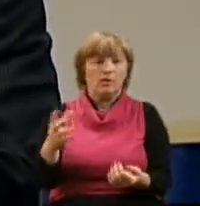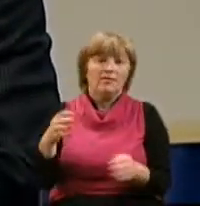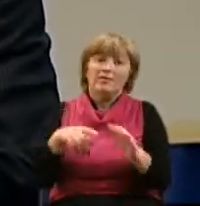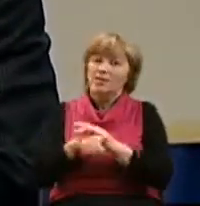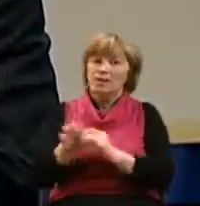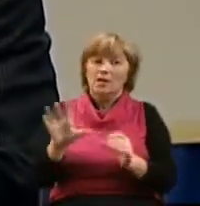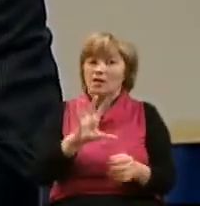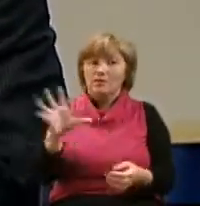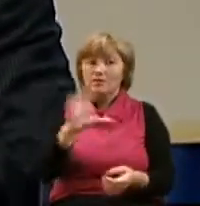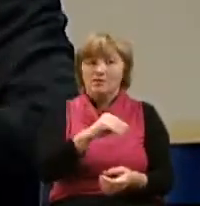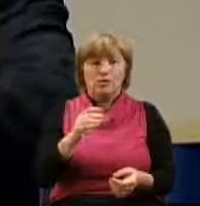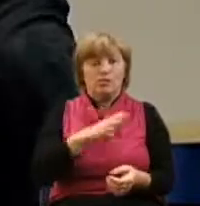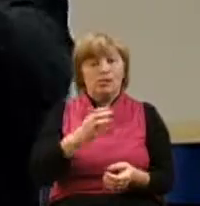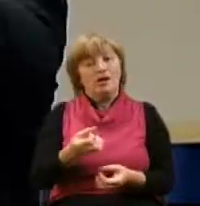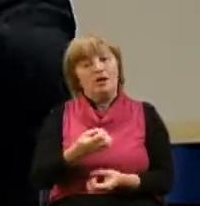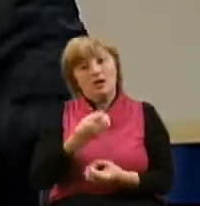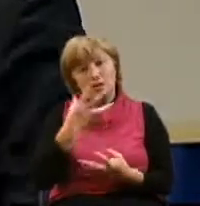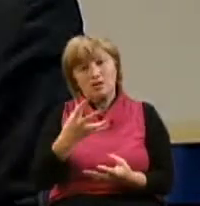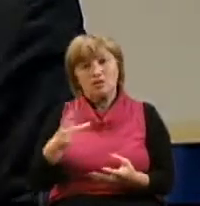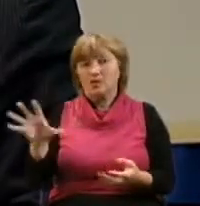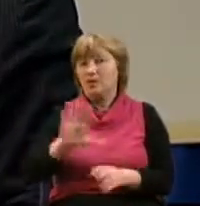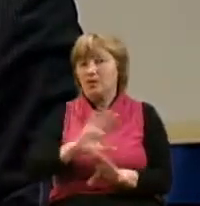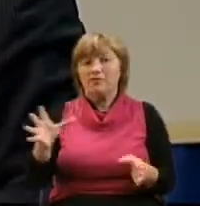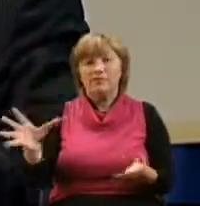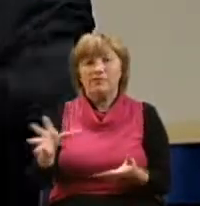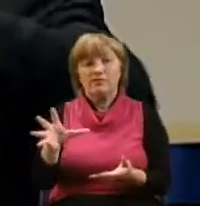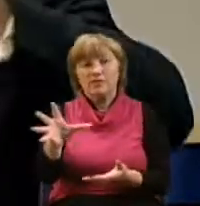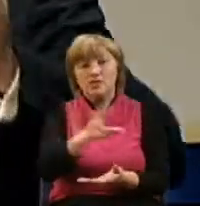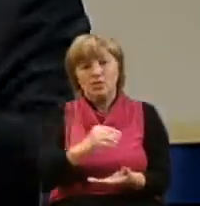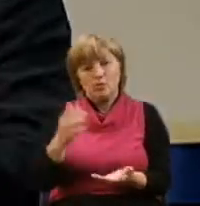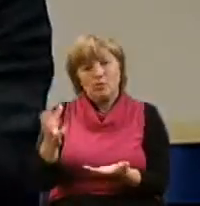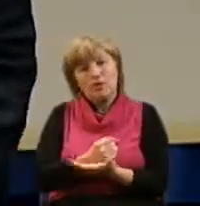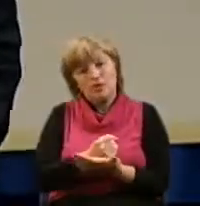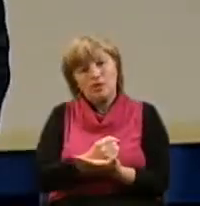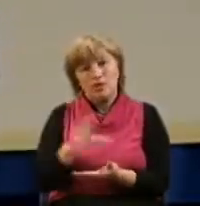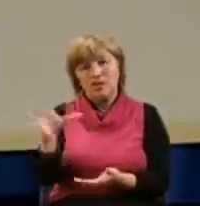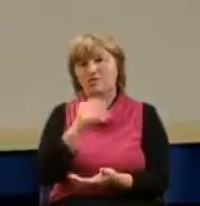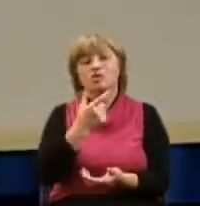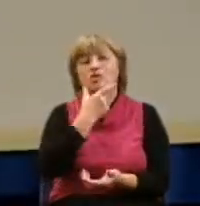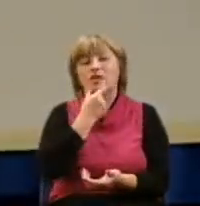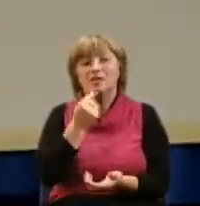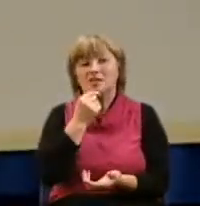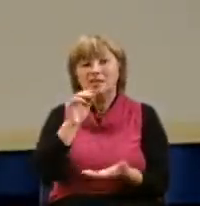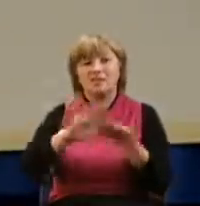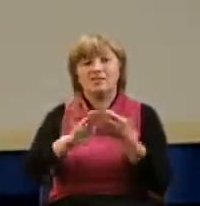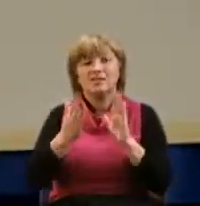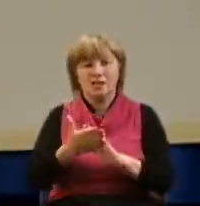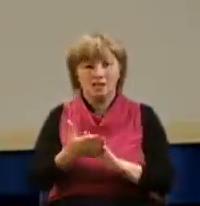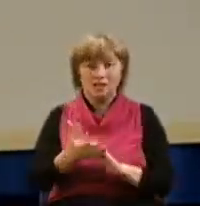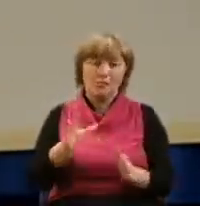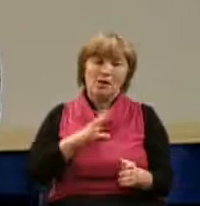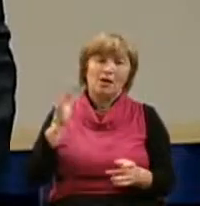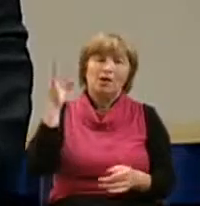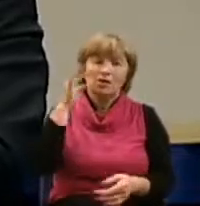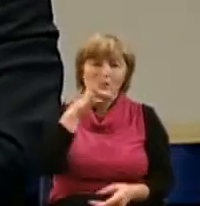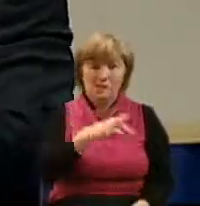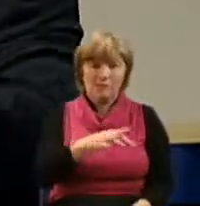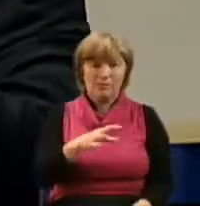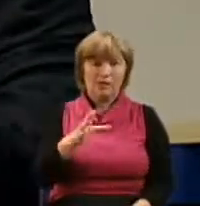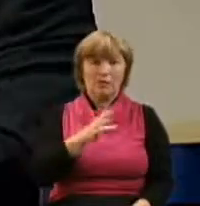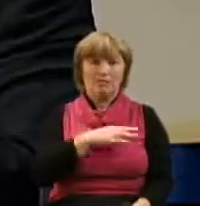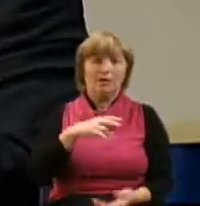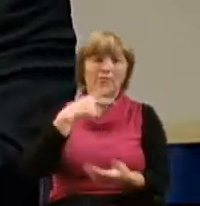у него. Не все хорошо получалось. Не все так красиво слаживалось. Были ошибки,